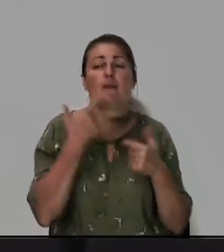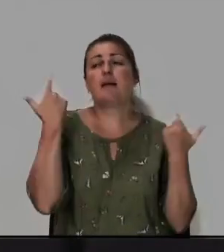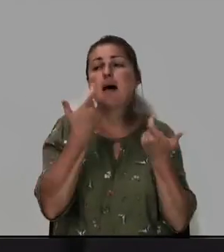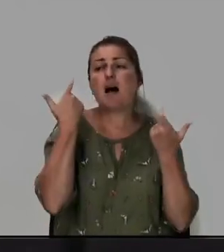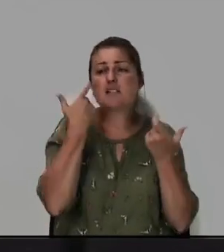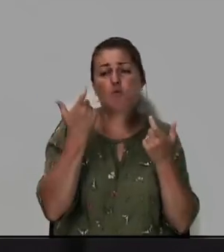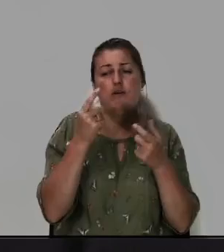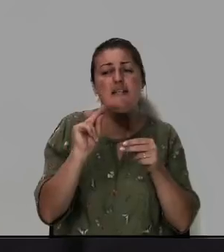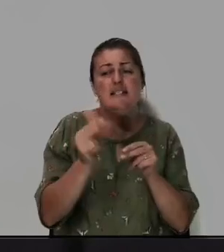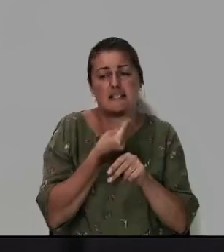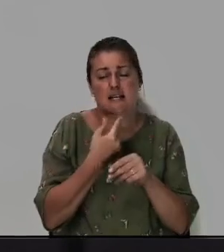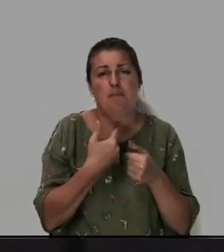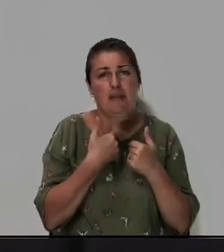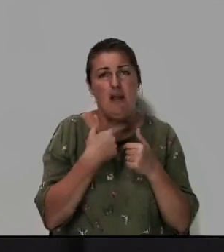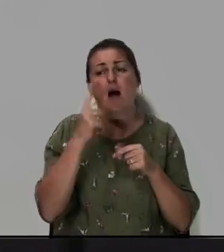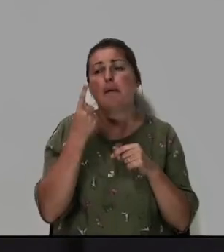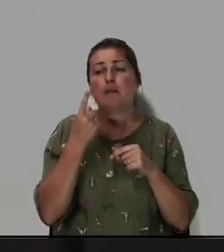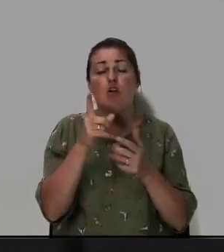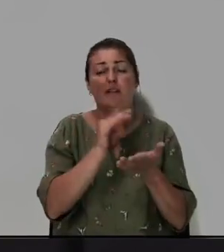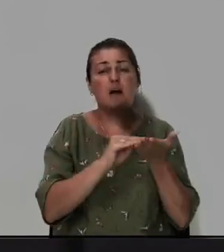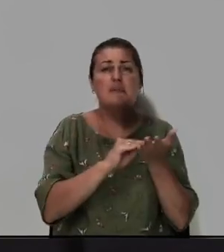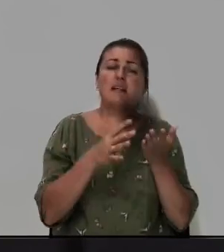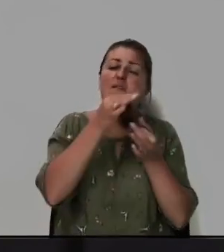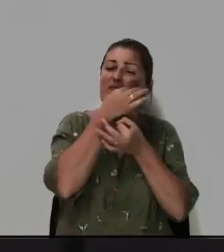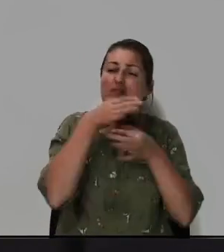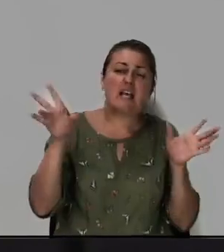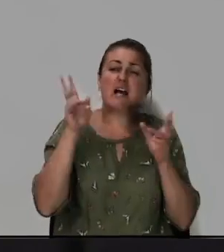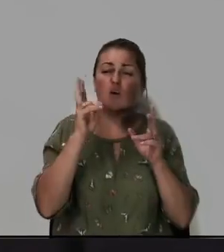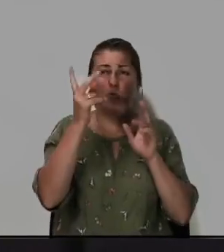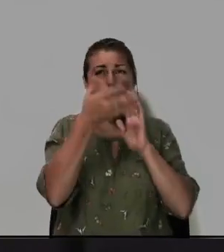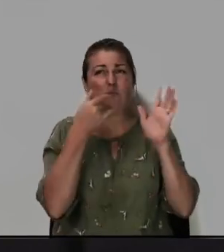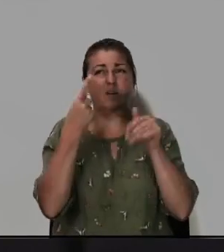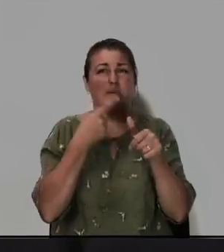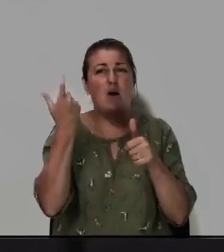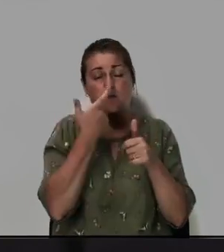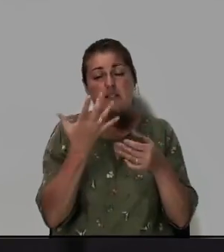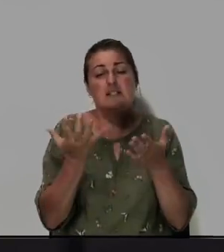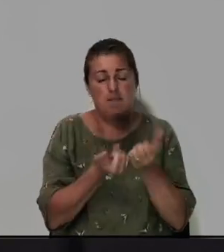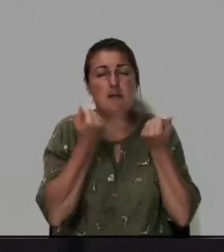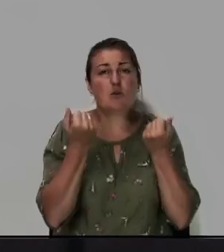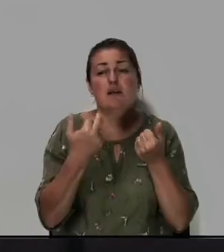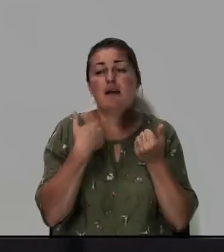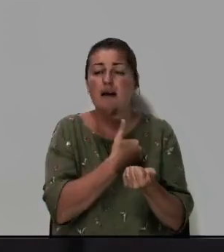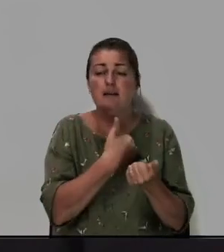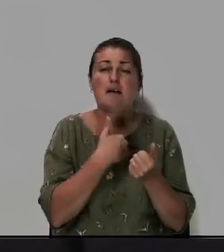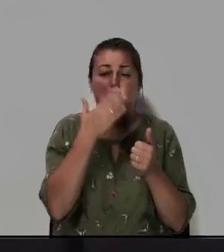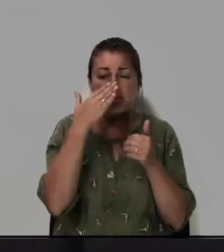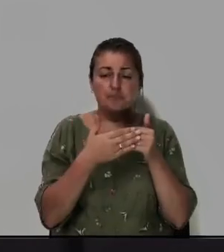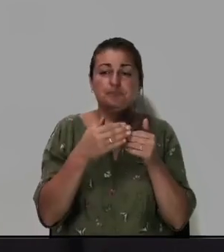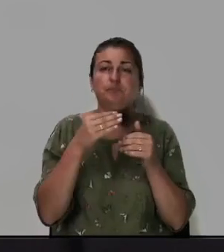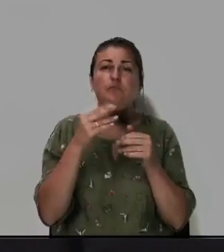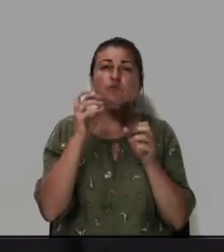Господь, исцели меня. Потому что написано, всякий, кто призовет имя Господа, спасется. И я хотел, прежде чем